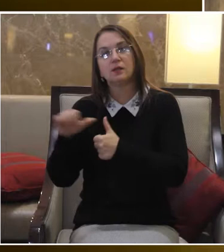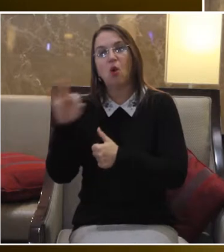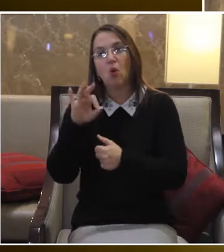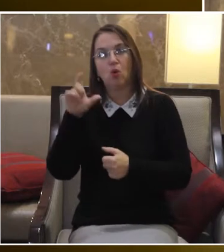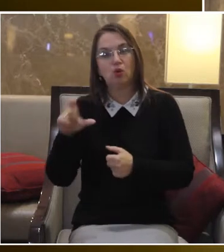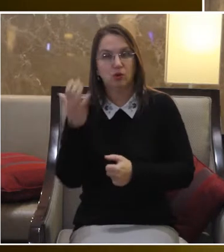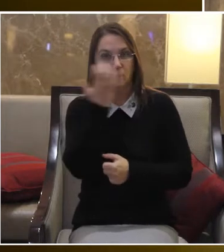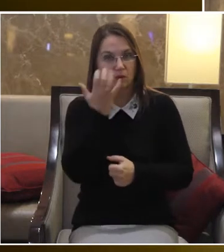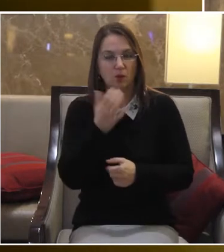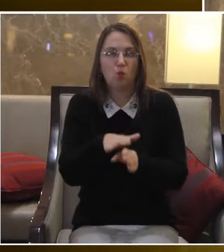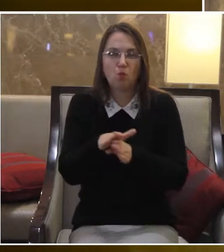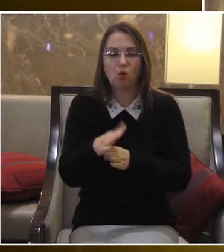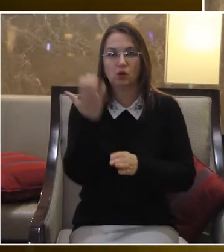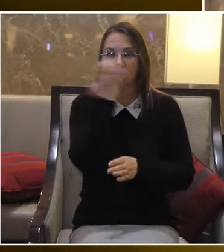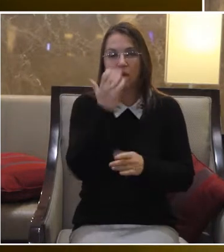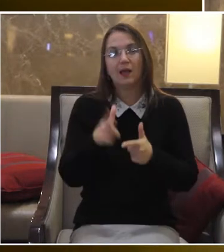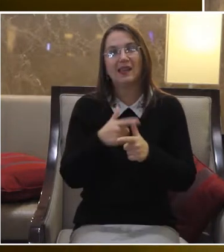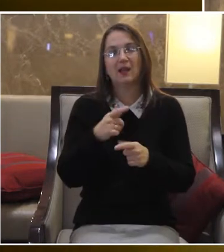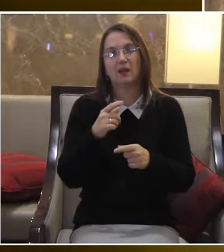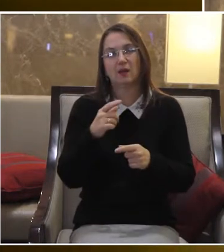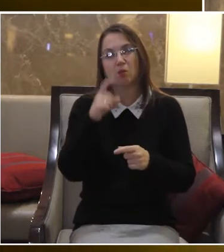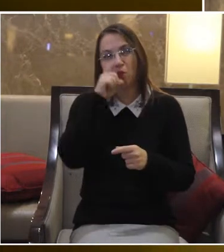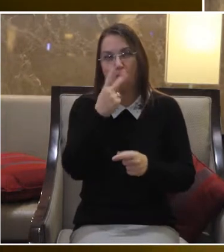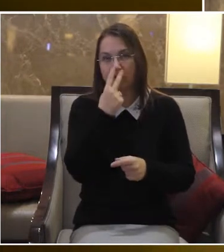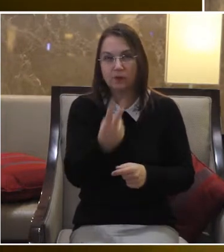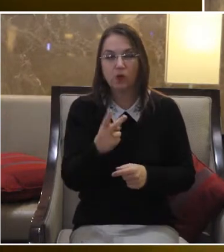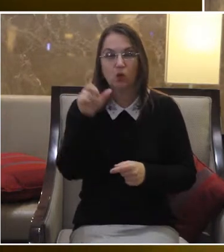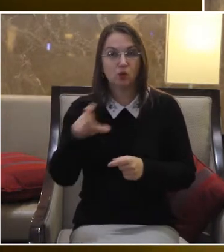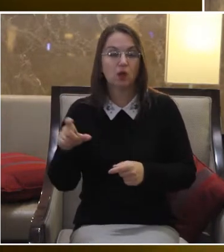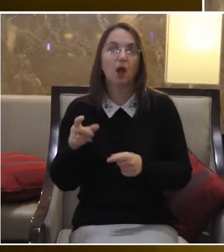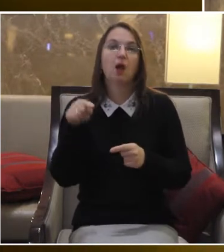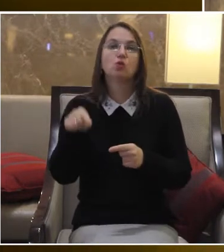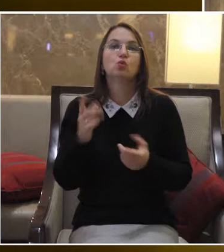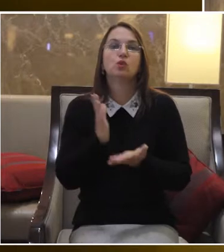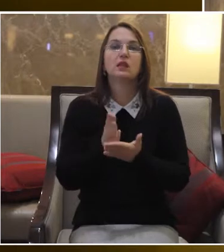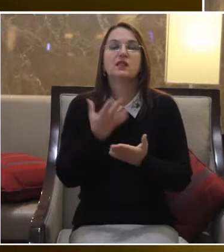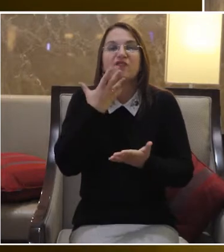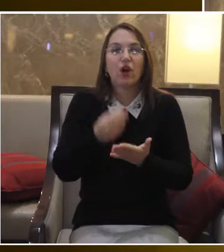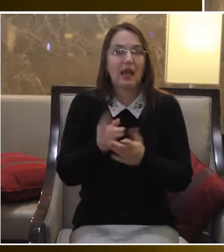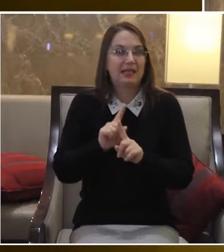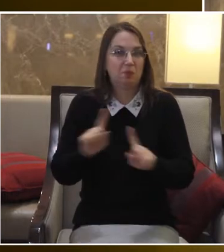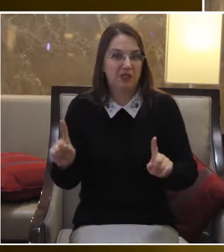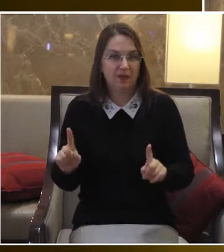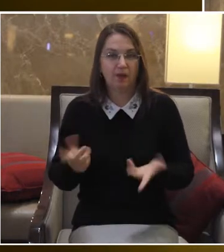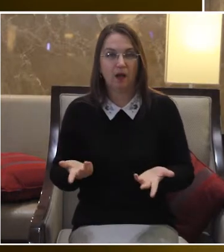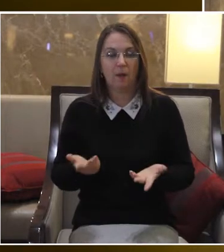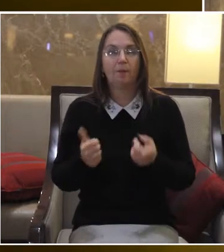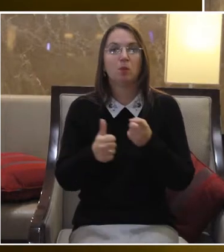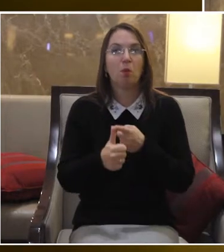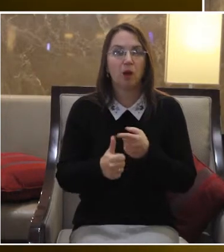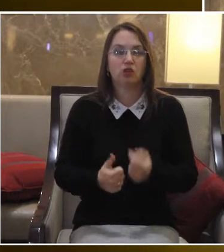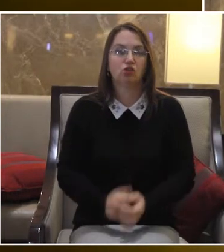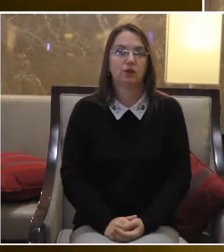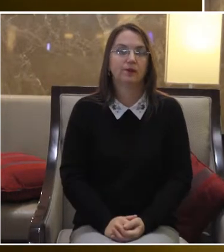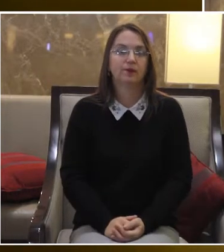говорити про людей з вадами зору, тотально незрячих або слабозорих Тут буде існувати своя специфіка